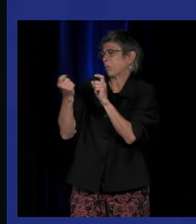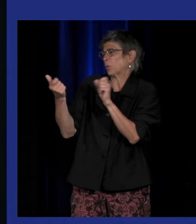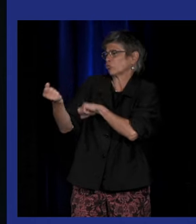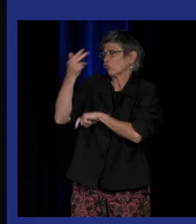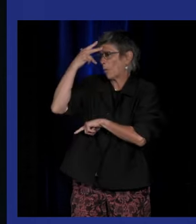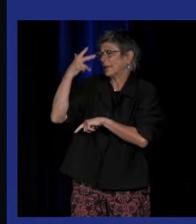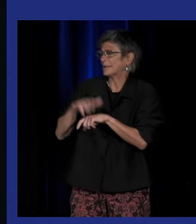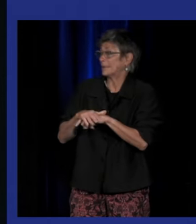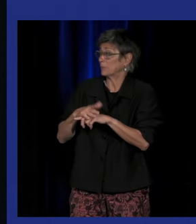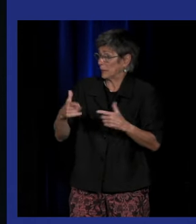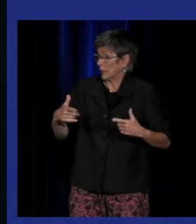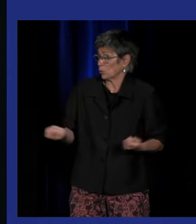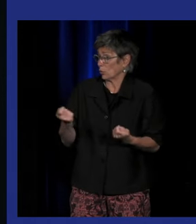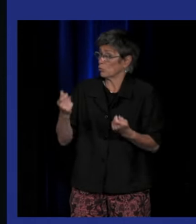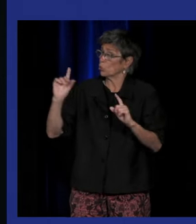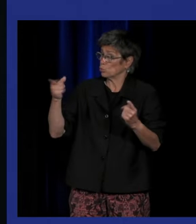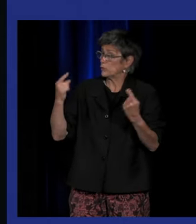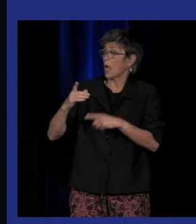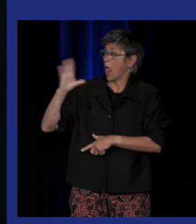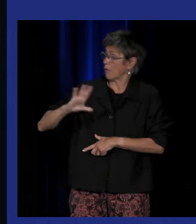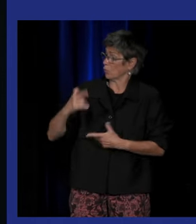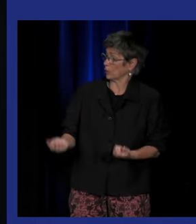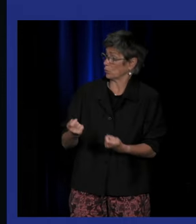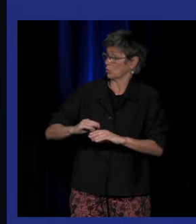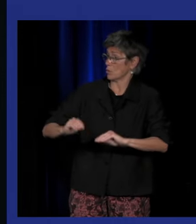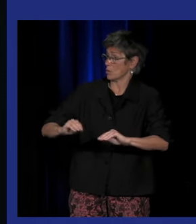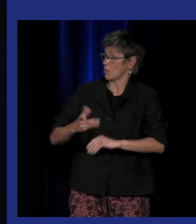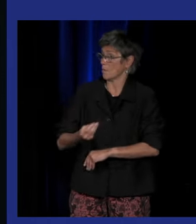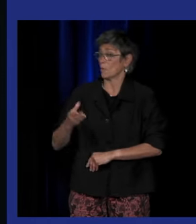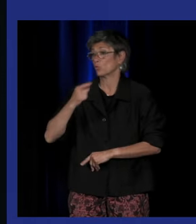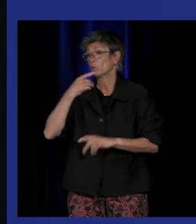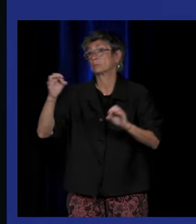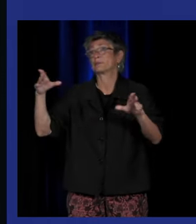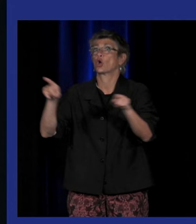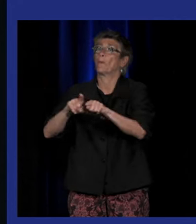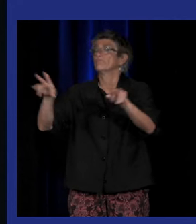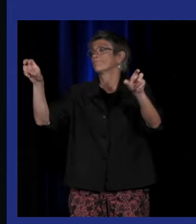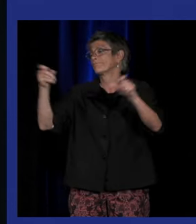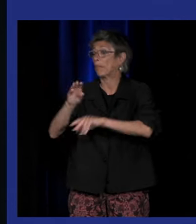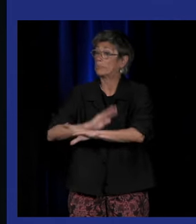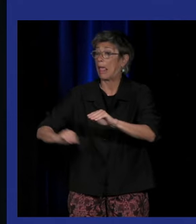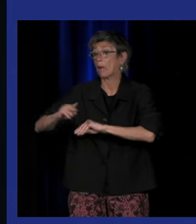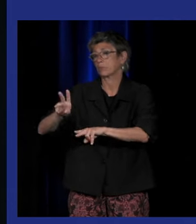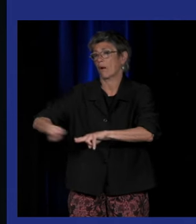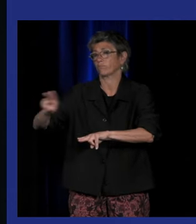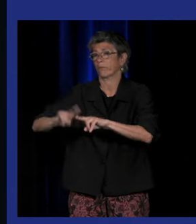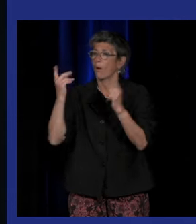l'éducation musicale existait dans l'éducation des enfants sourds mais comme thérapie disons pour